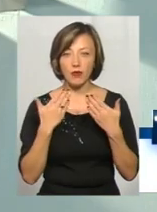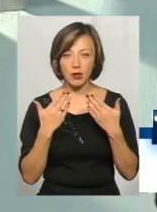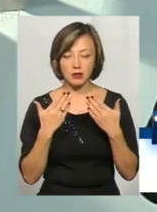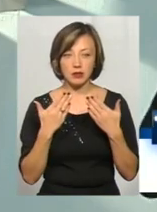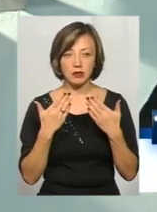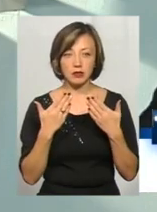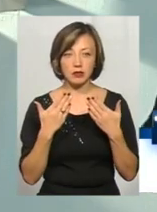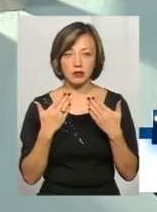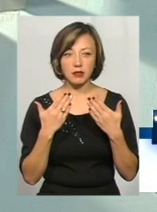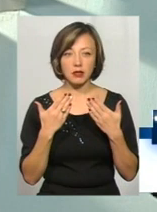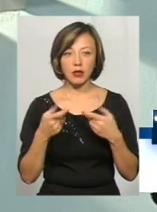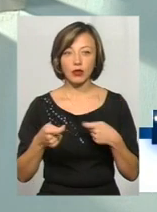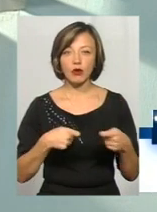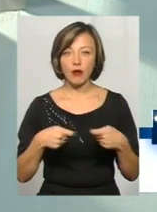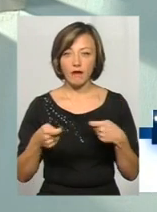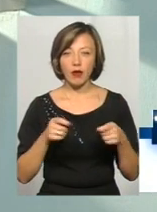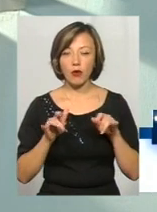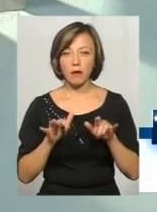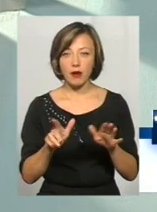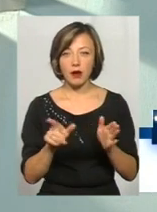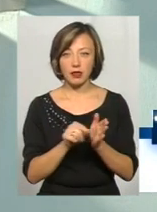якісь торгівельні операції